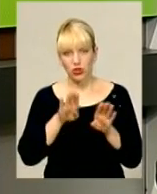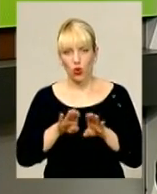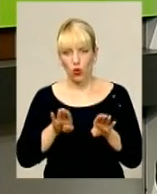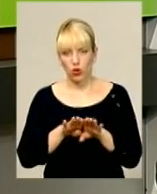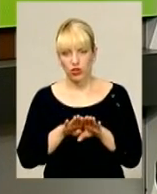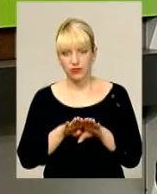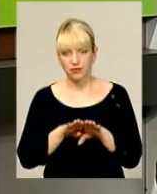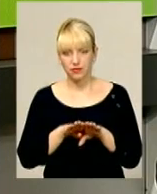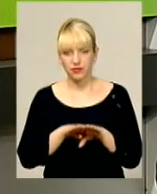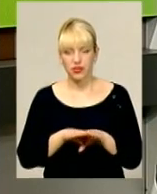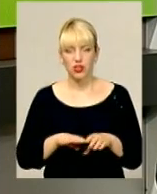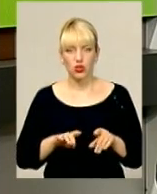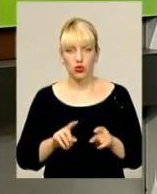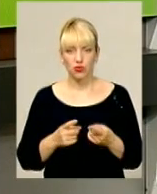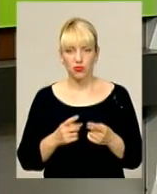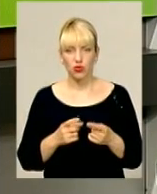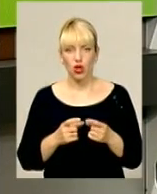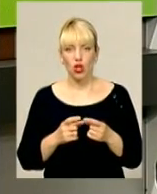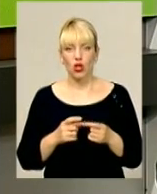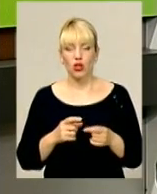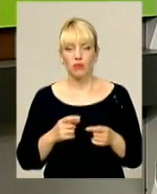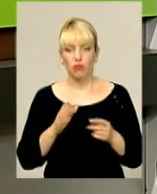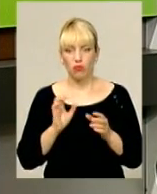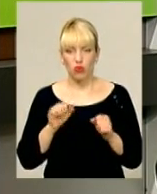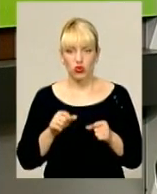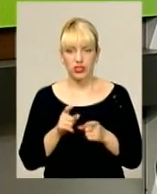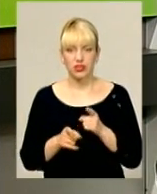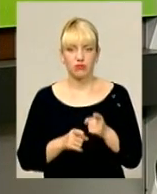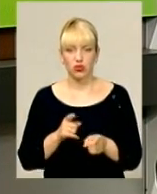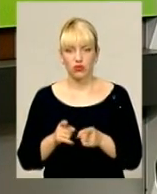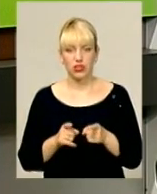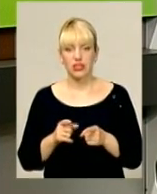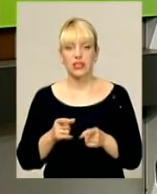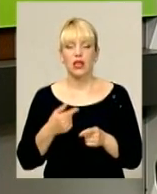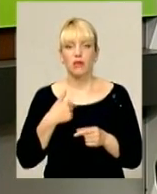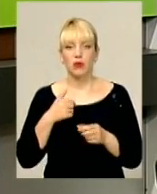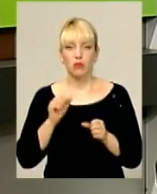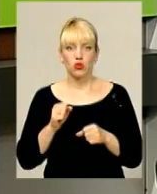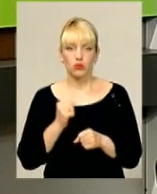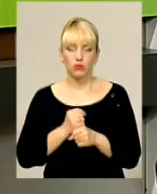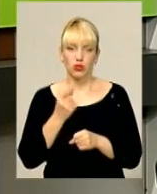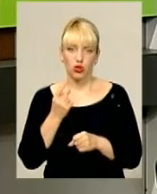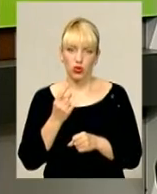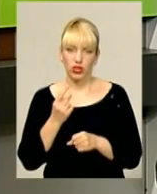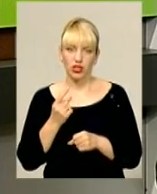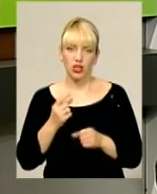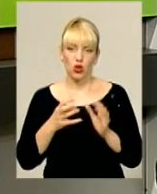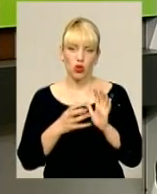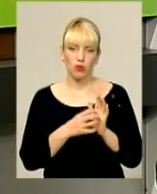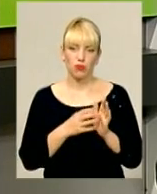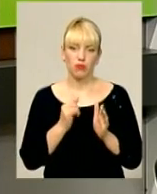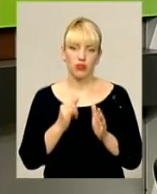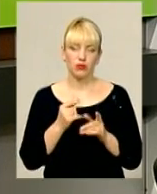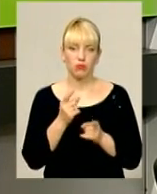в чому схожі. І тому логотипи, вони можуть змінюватись. Ми можемо зробити один логотип, він пройде, він проеволюціонує,